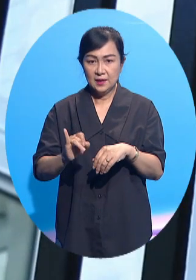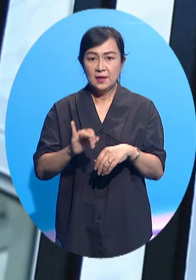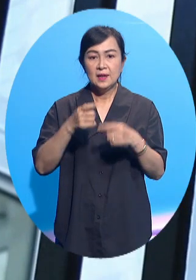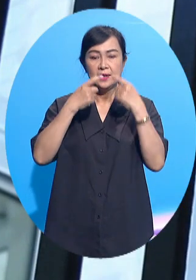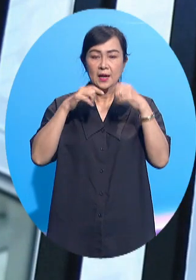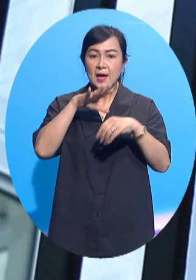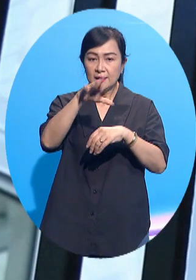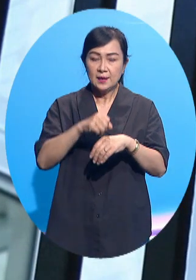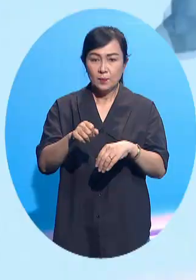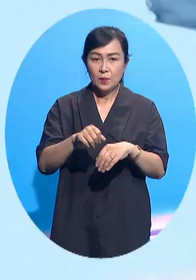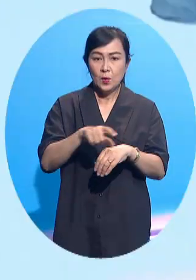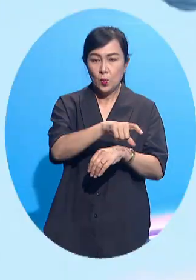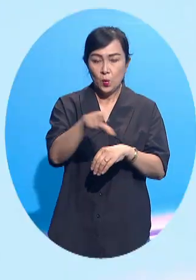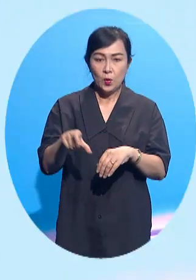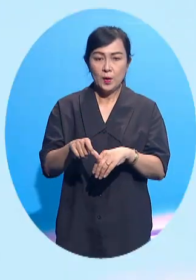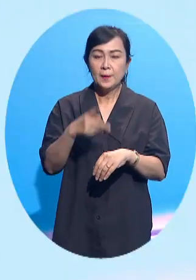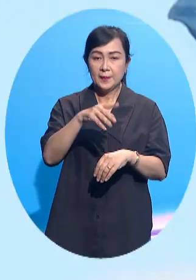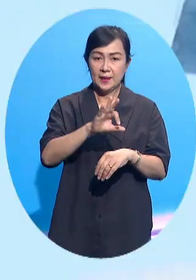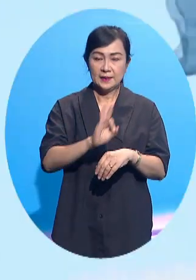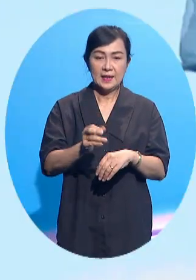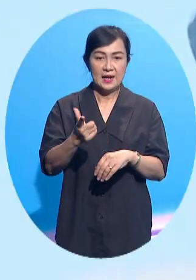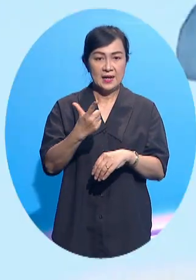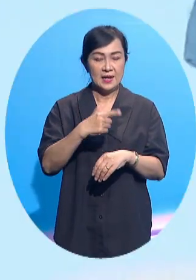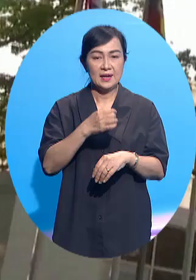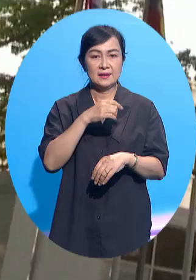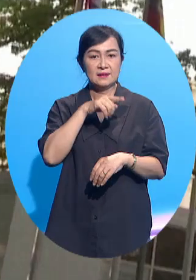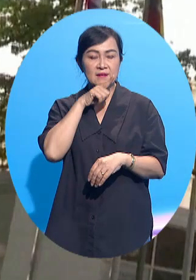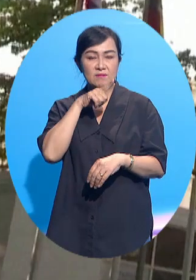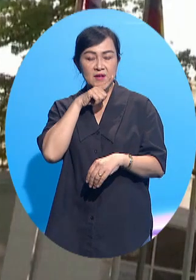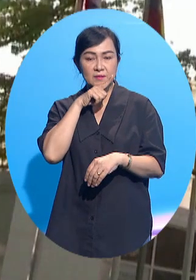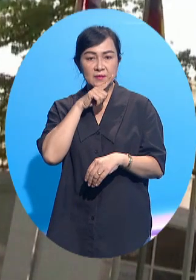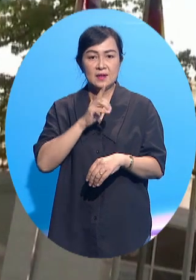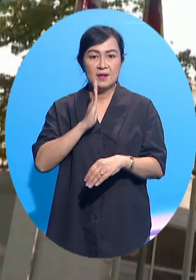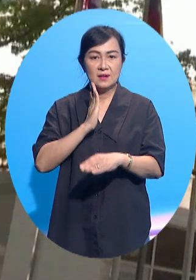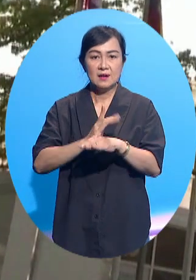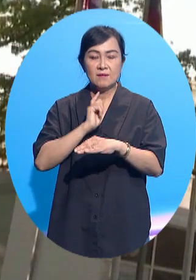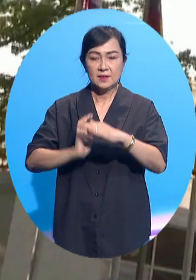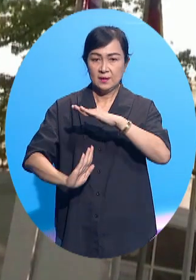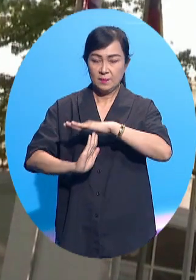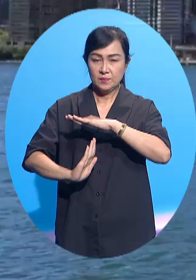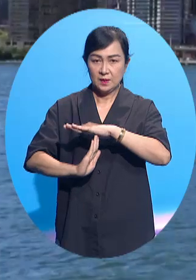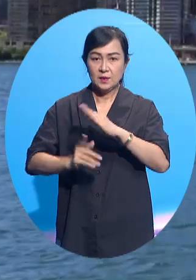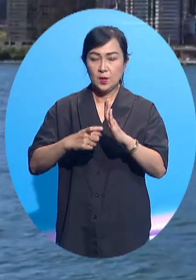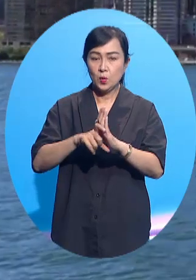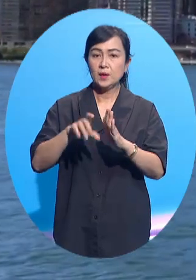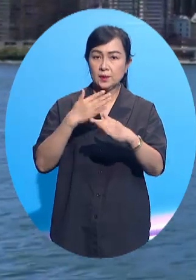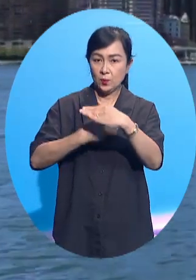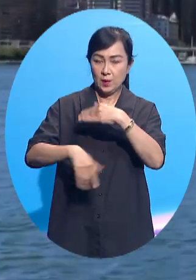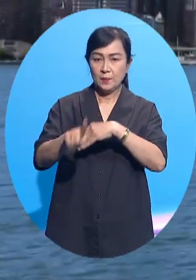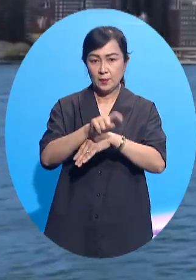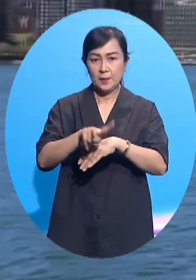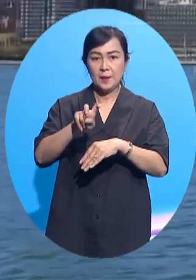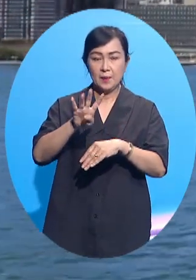Israel chiếm đóng các vùng lãnh thổ và khu định cư của Palestine là bất hợp pháp và cần phải chấm dứt. Nghị quyết được thông qua với